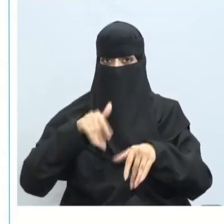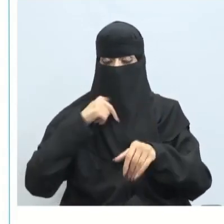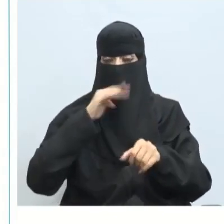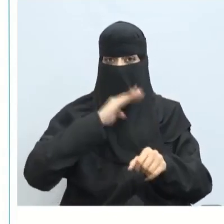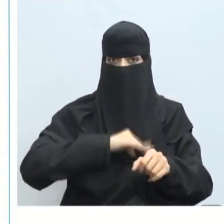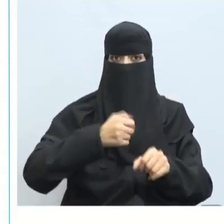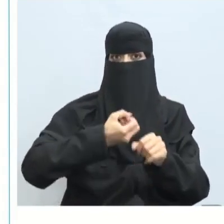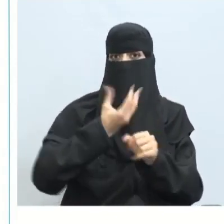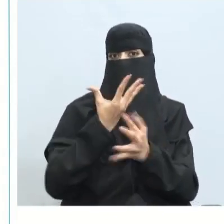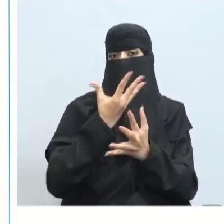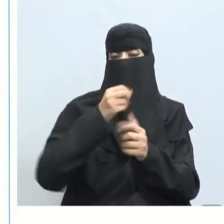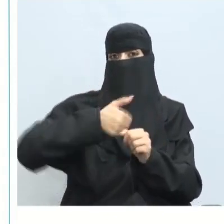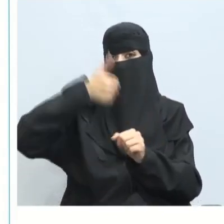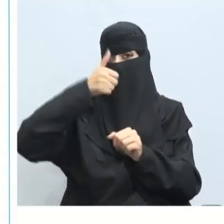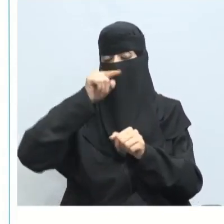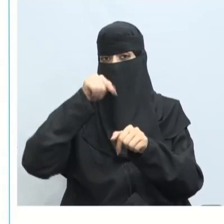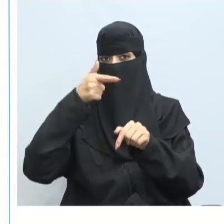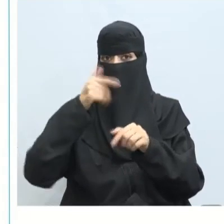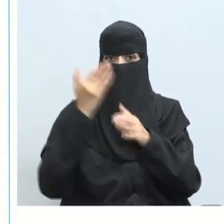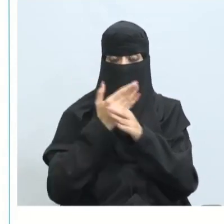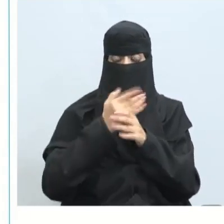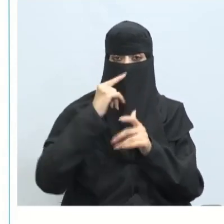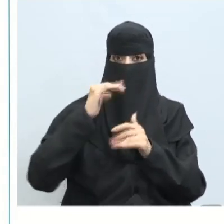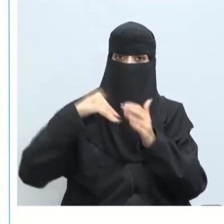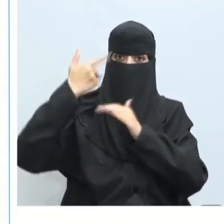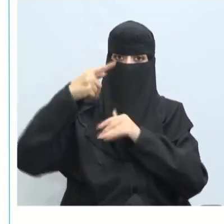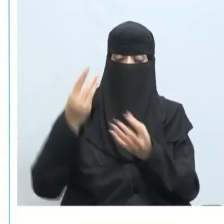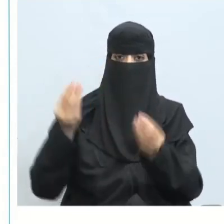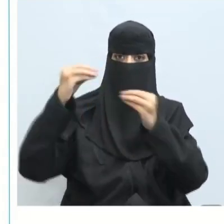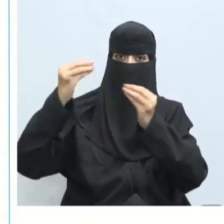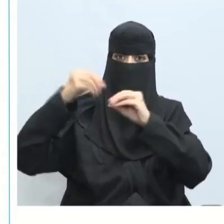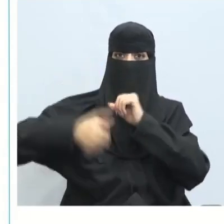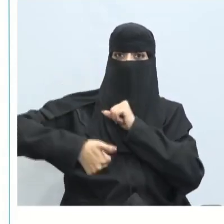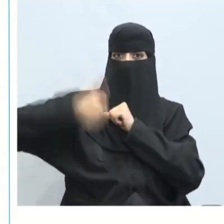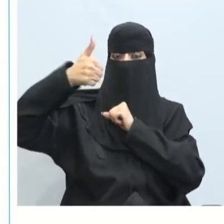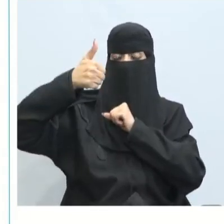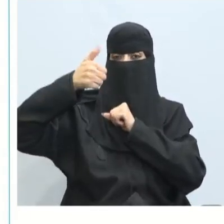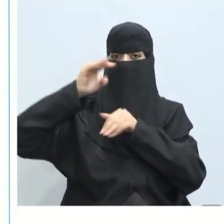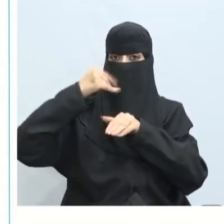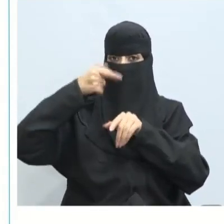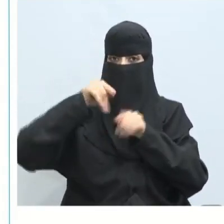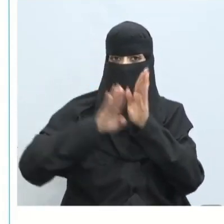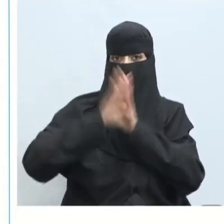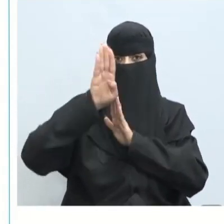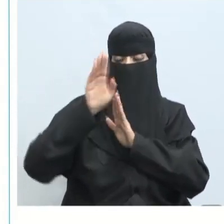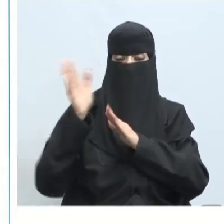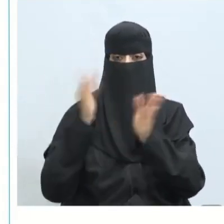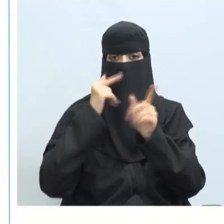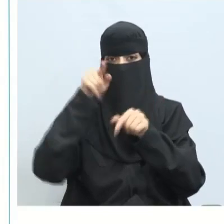إيجابية وتتسبب أو تنتج مزيدا من النجاح والتقدم